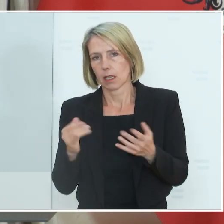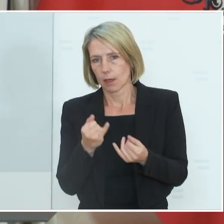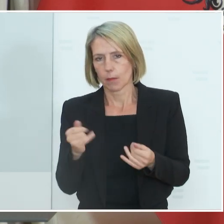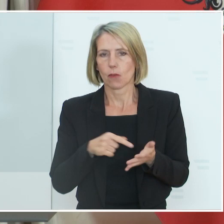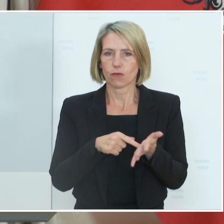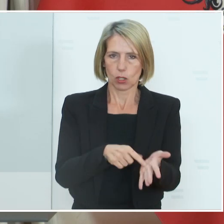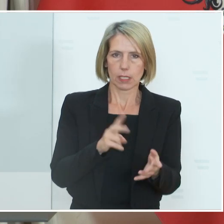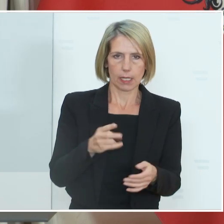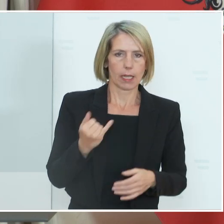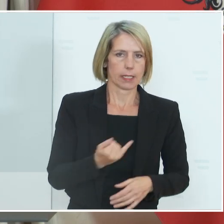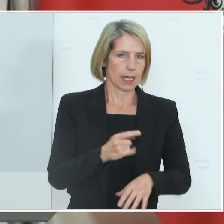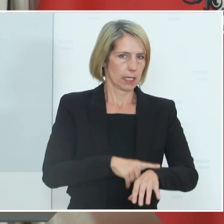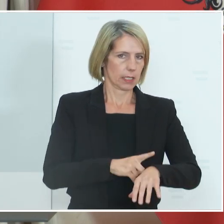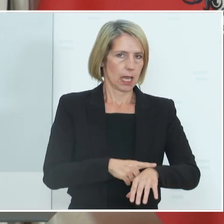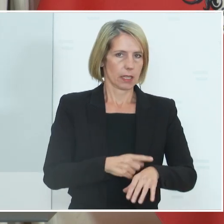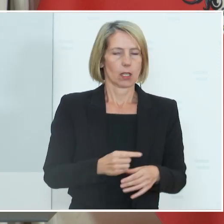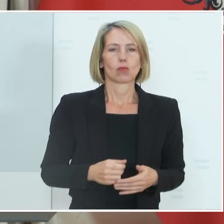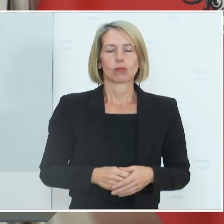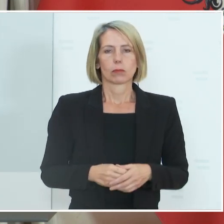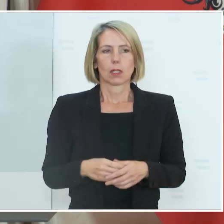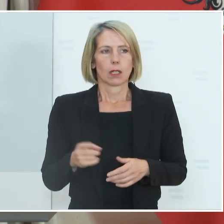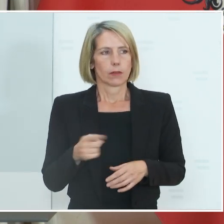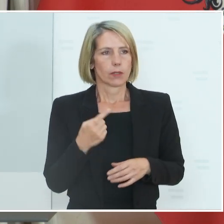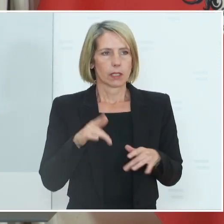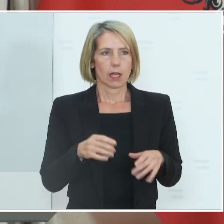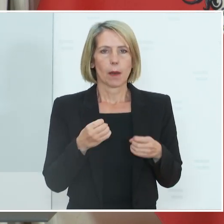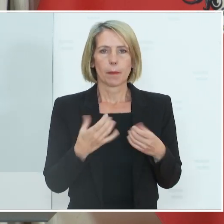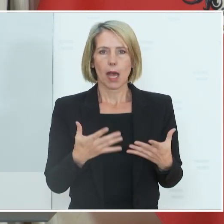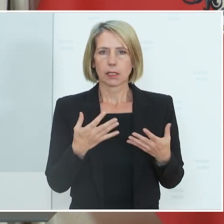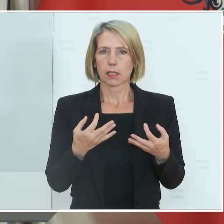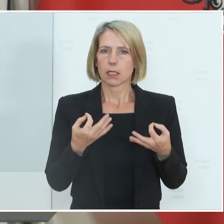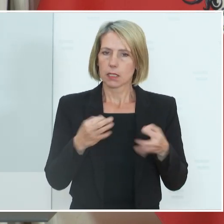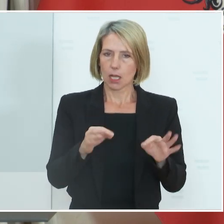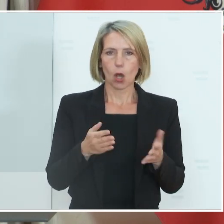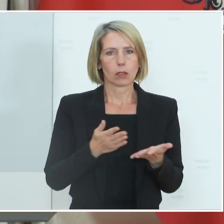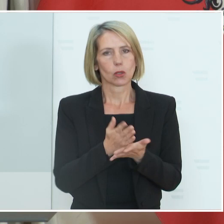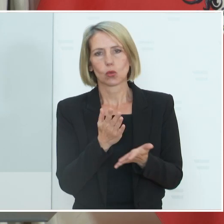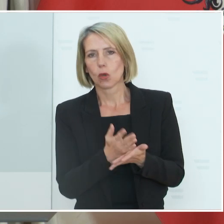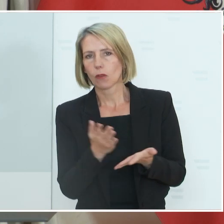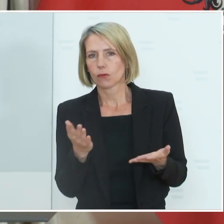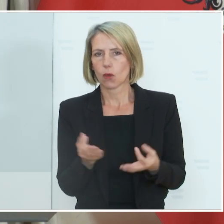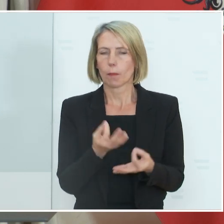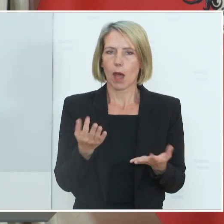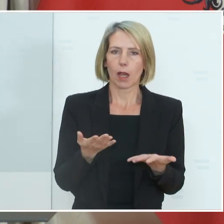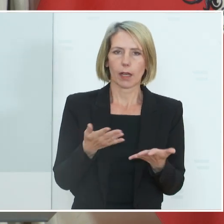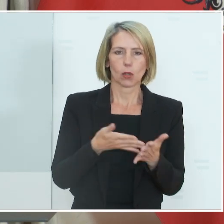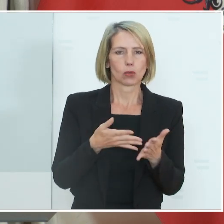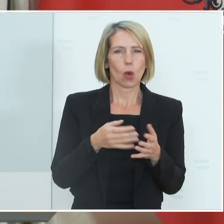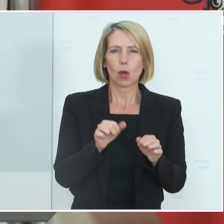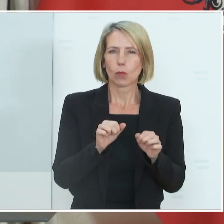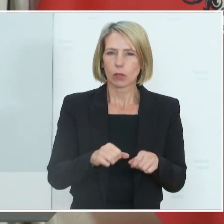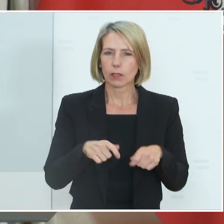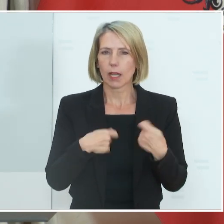vorweisen können sollen. Es geht darum, dass wir eine praxistaugliche, durchführbare Kontrollmöglichkeit haben. Die